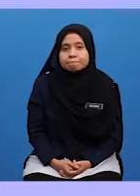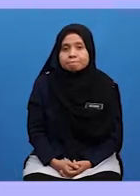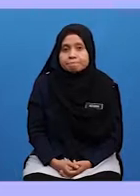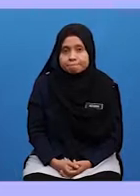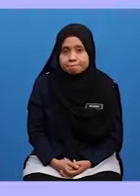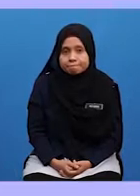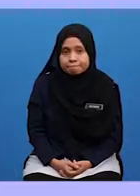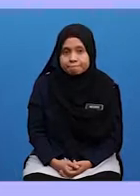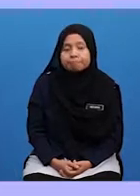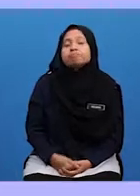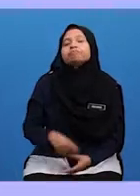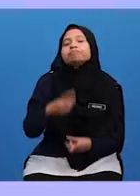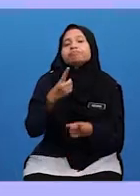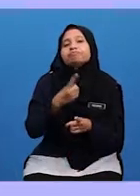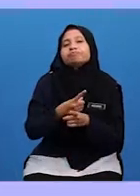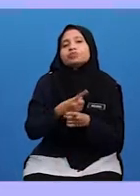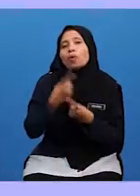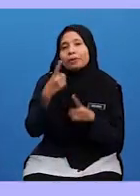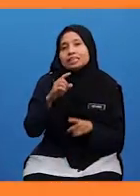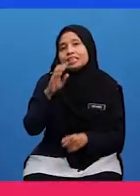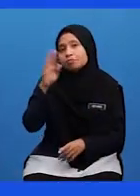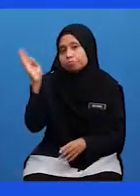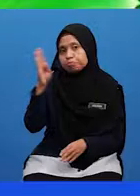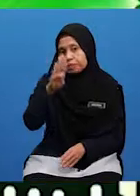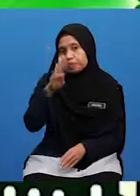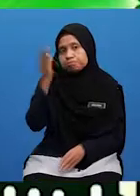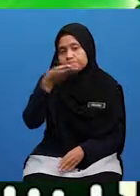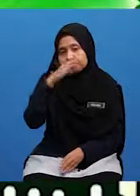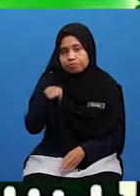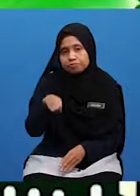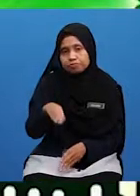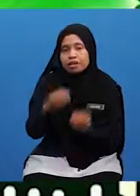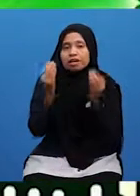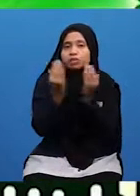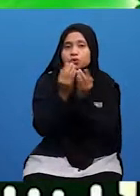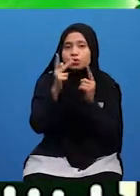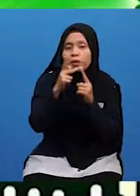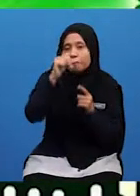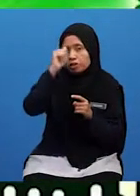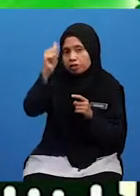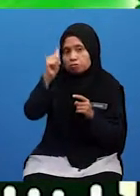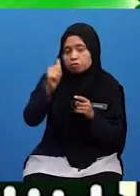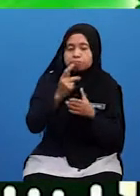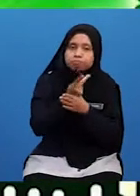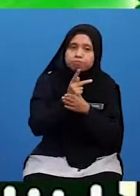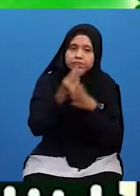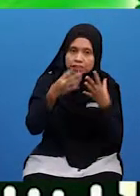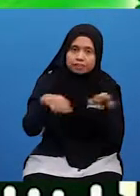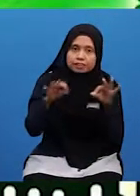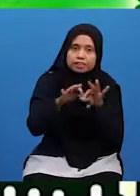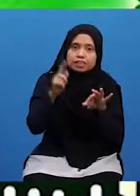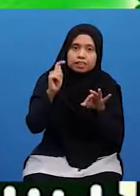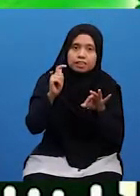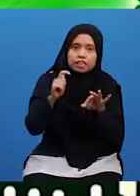Jawapannya Ialah B Tidak Alhamdulillah Dengan Sedikit Perkongsian Cerita Itu Tadi